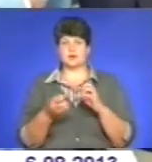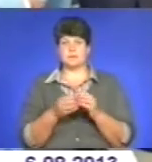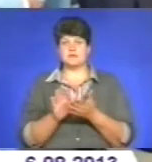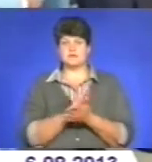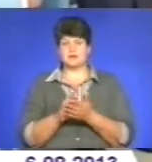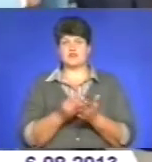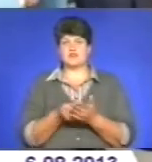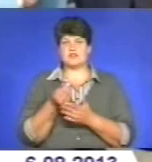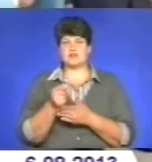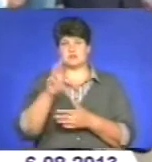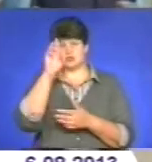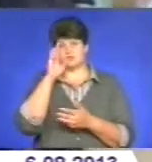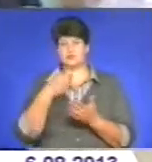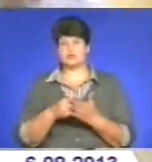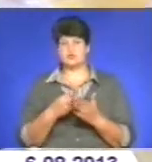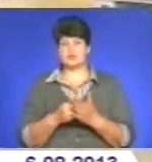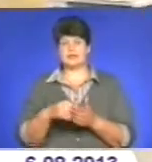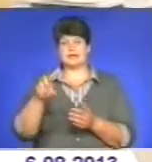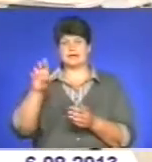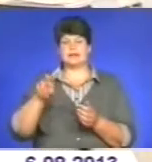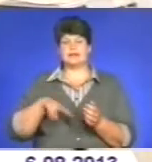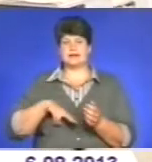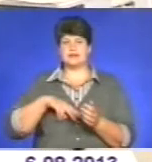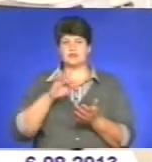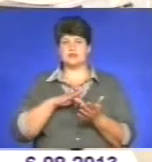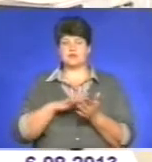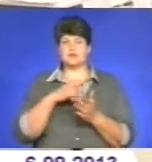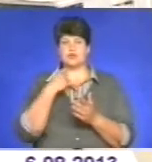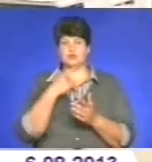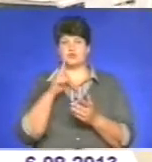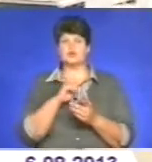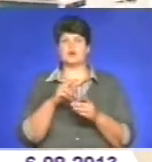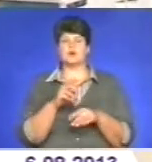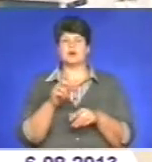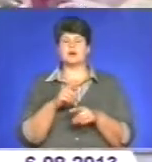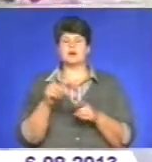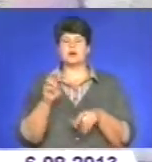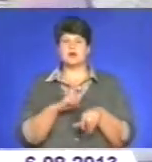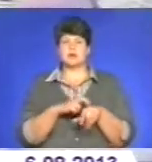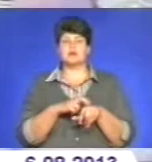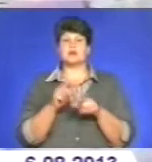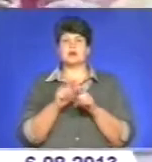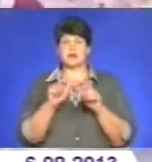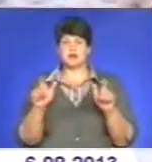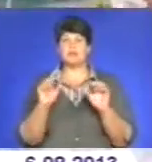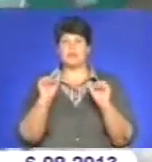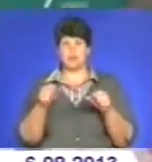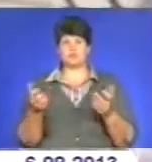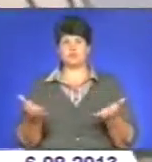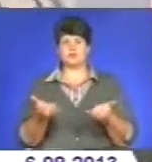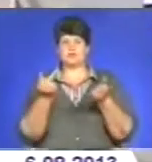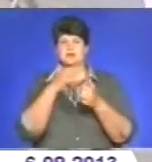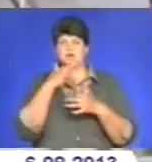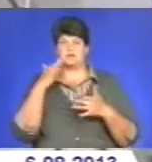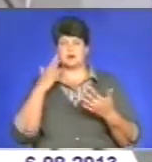державного бюджету. Директор центру Борис Тодоров переконаний, що клініка може рятувати набагато більше життів, але для цього треба